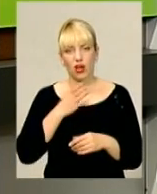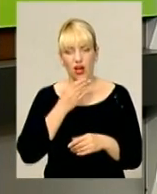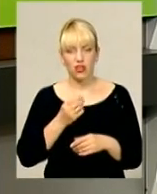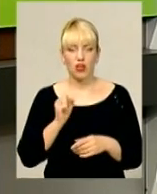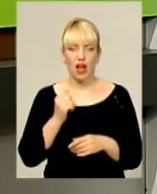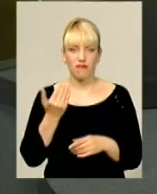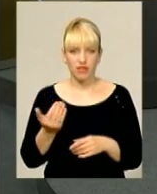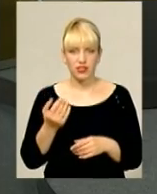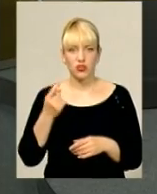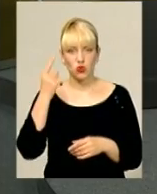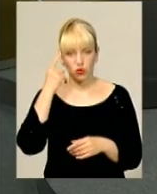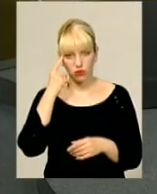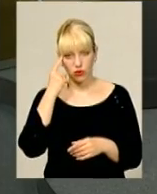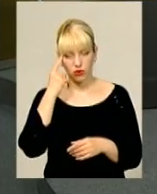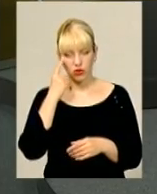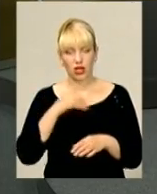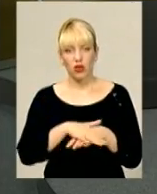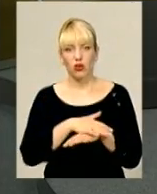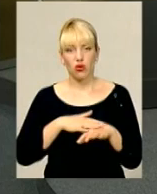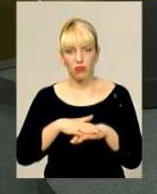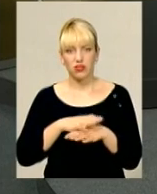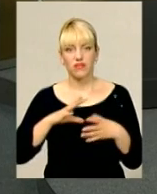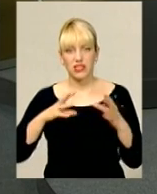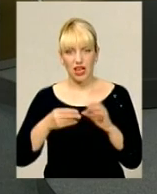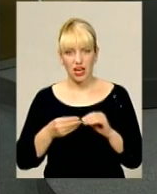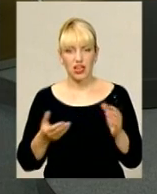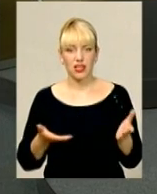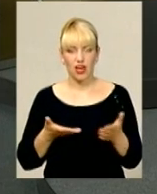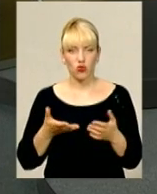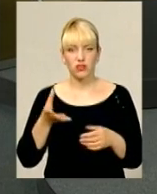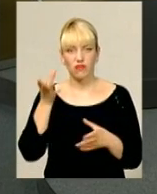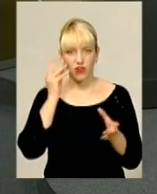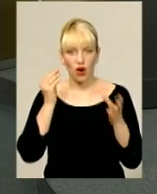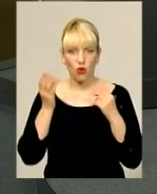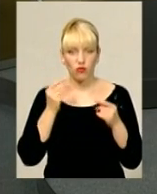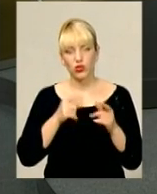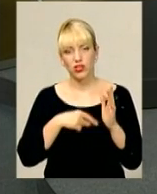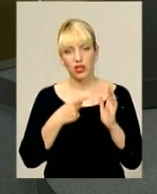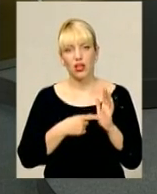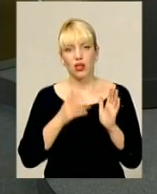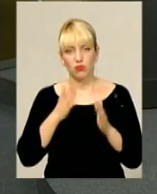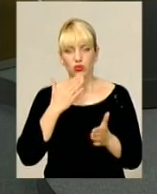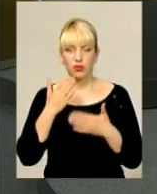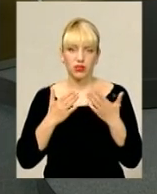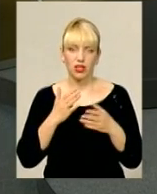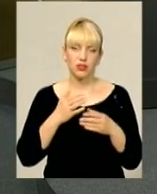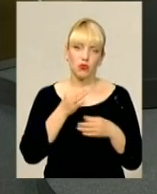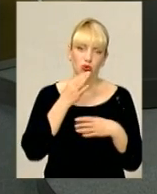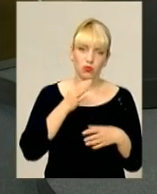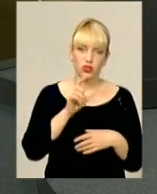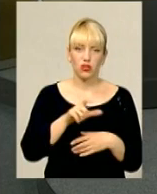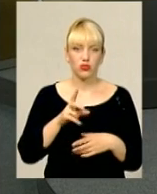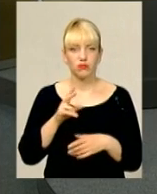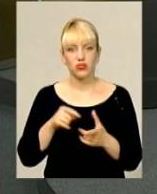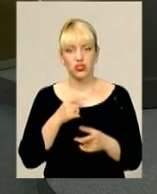Скажіть, а ви з думкою громадськості взагалі от якось враховуєте її? Будете питати, подобається людям чи ні?